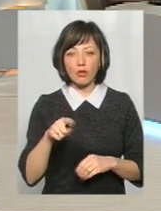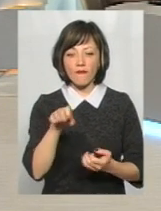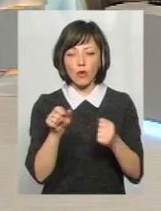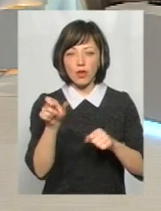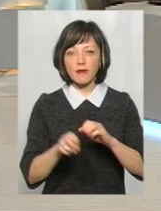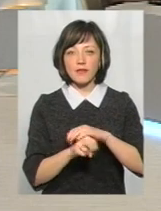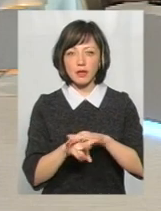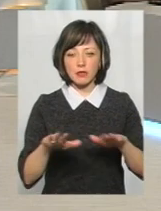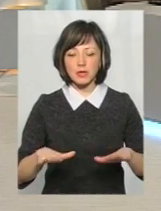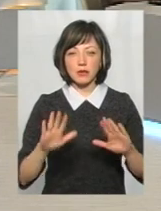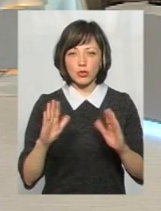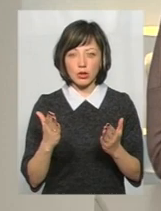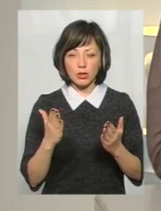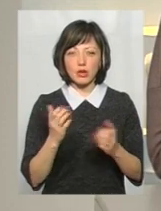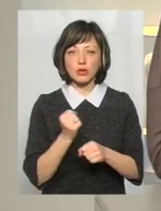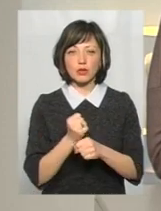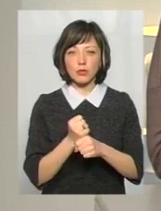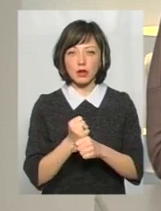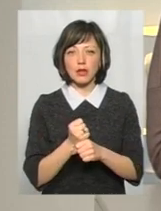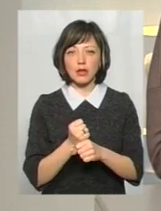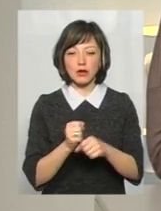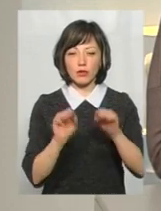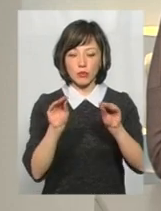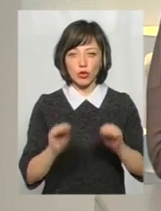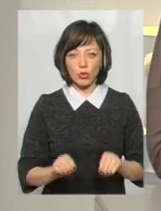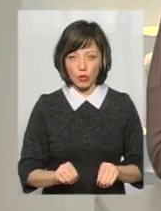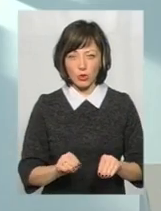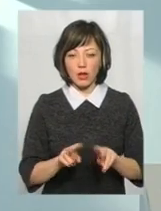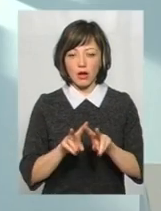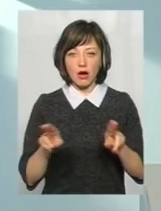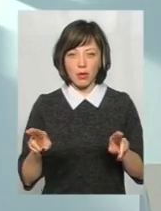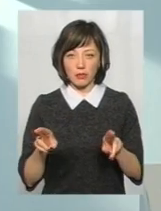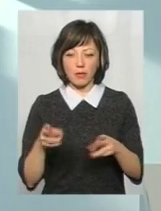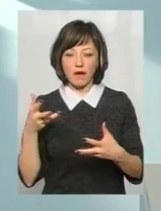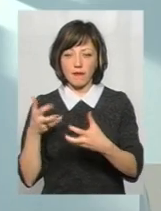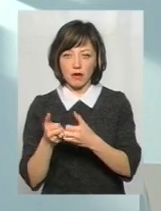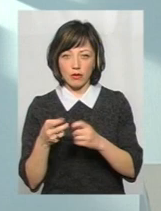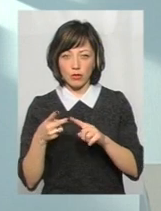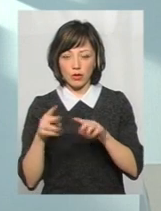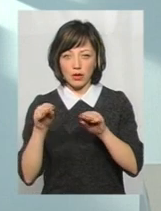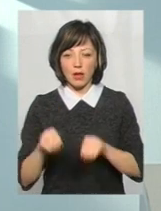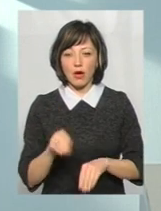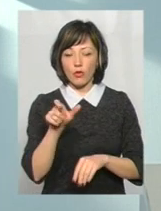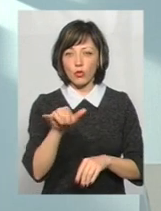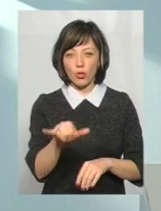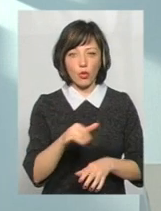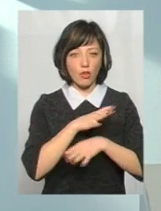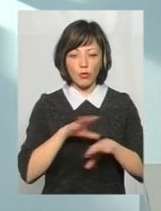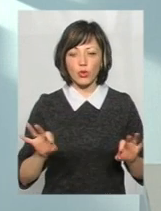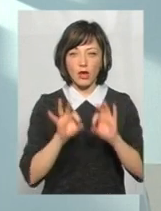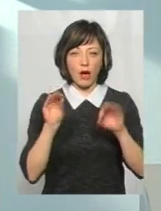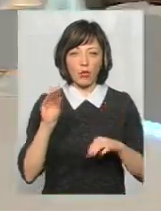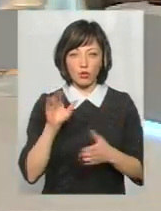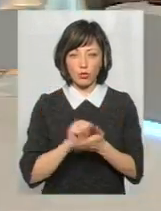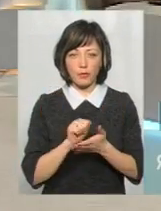події, на нього винесли адміністраційні матеріали, аналогічно, як і за те, що він здійснив саме ДТП. Також при ньому не було взагалі ніякого посвідчення